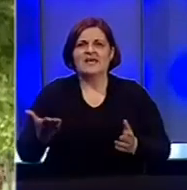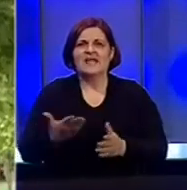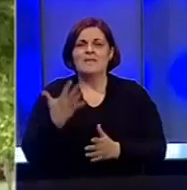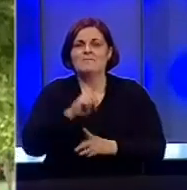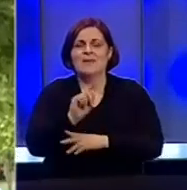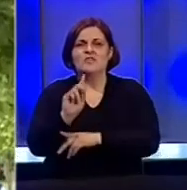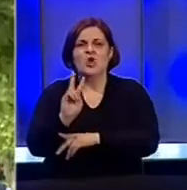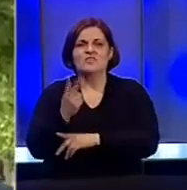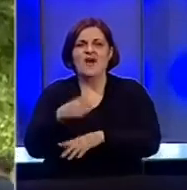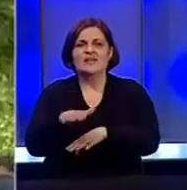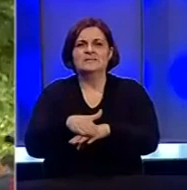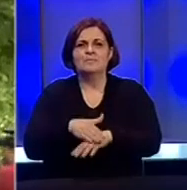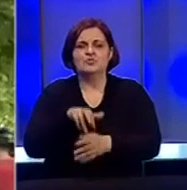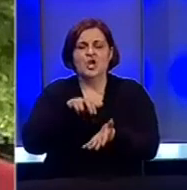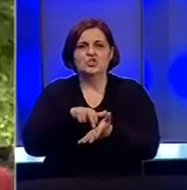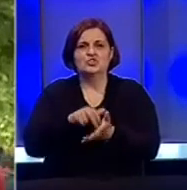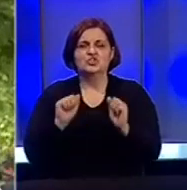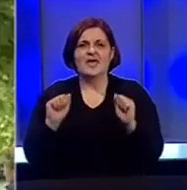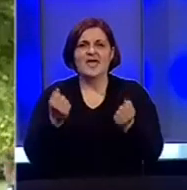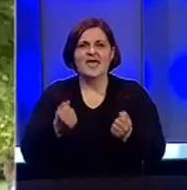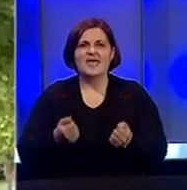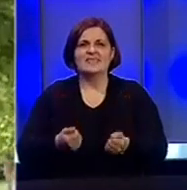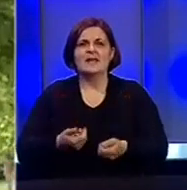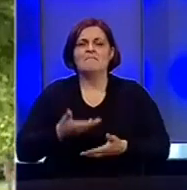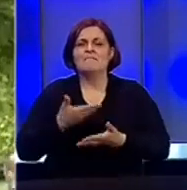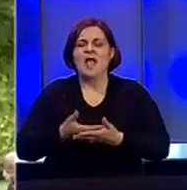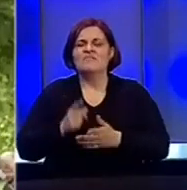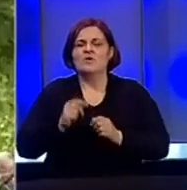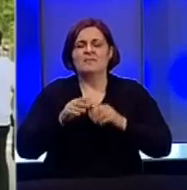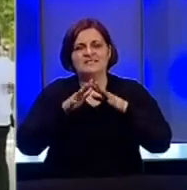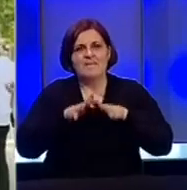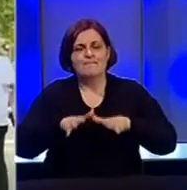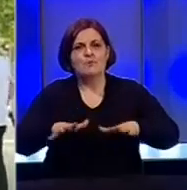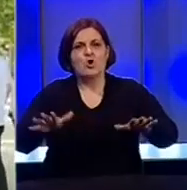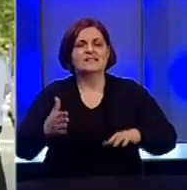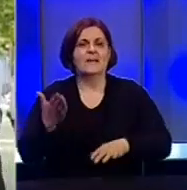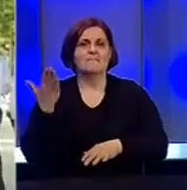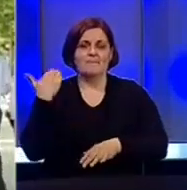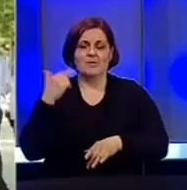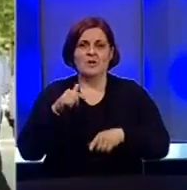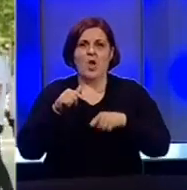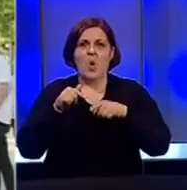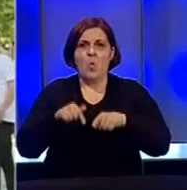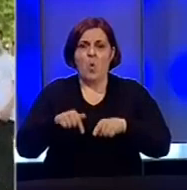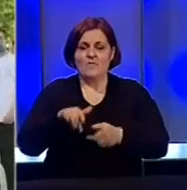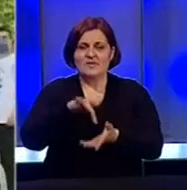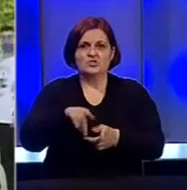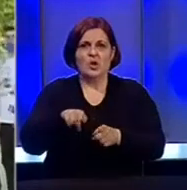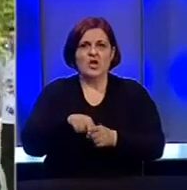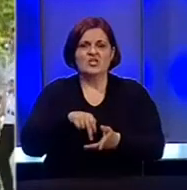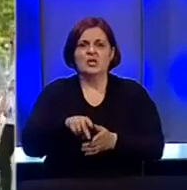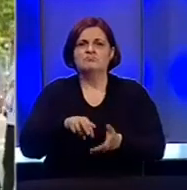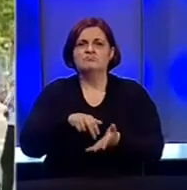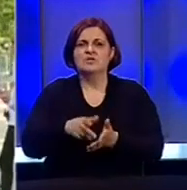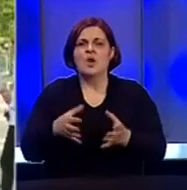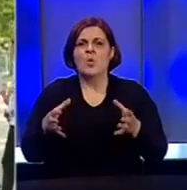do 12 krenula protestna šetnja Platforme za progres, dok je, evo malo čas, ovim istim trgom prošla protestna